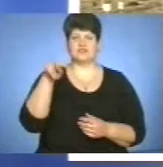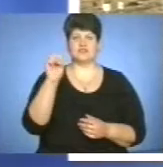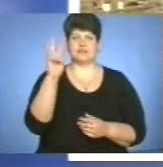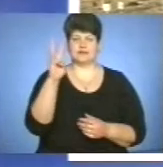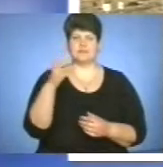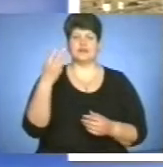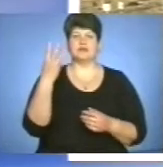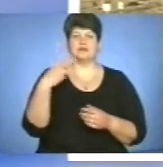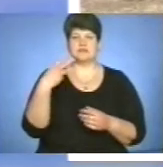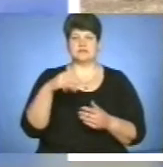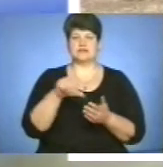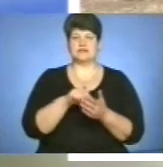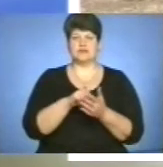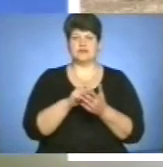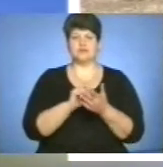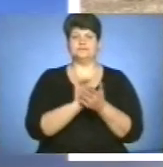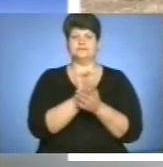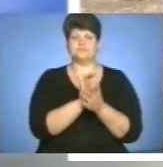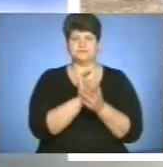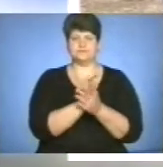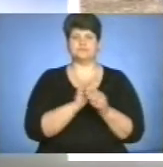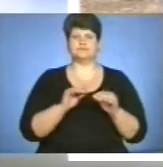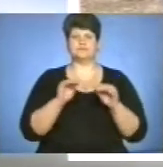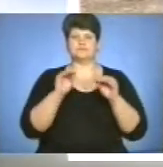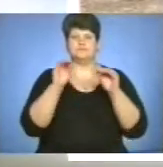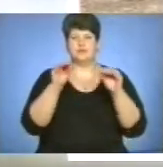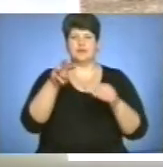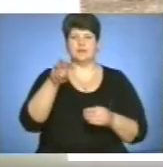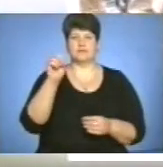засобів маси інформації на Тернопільщині посадили медіаліз.